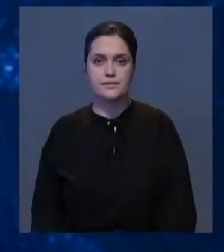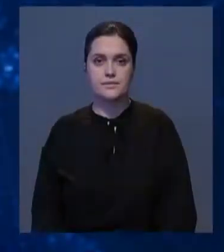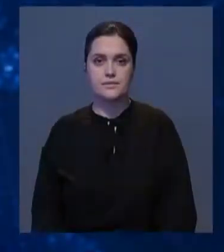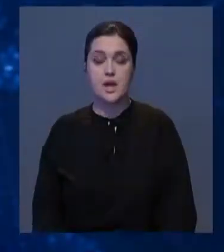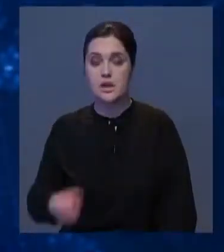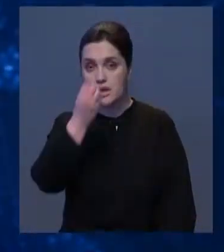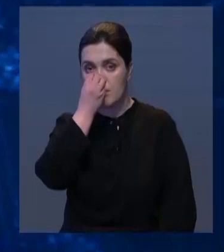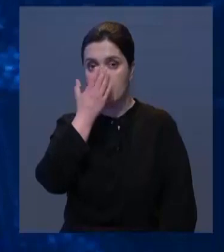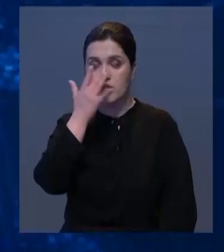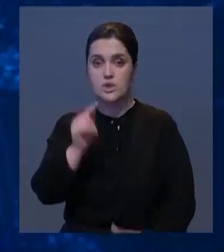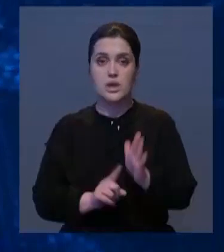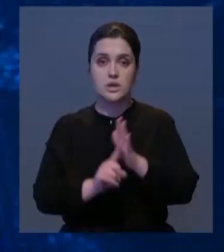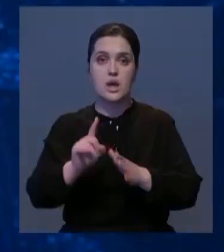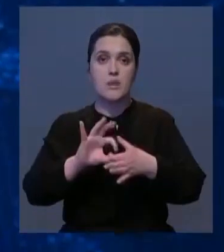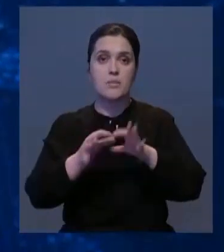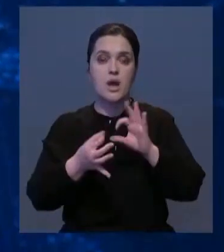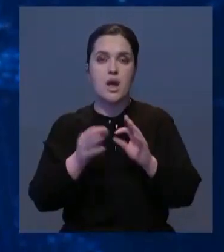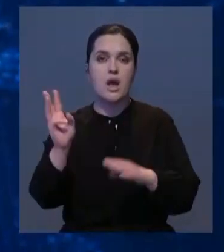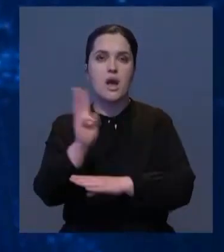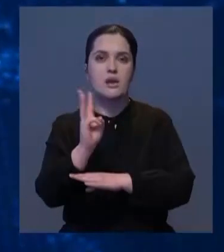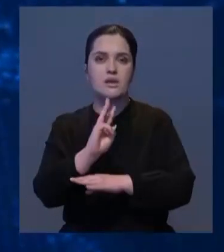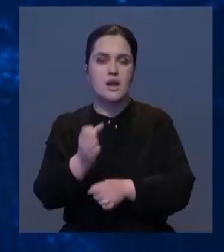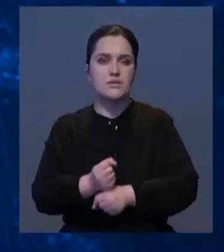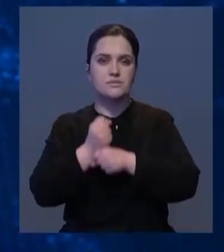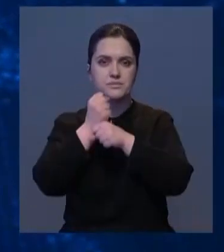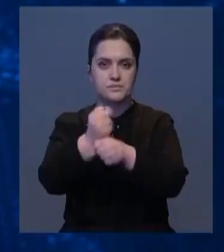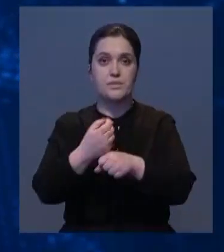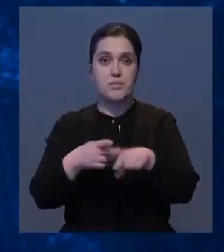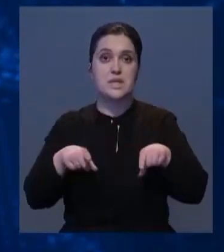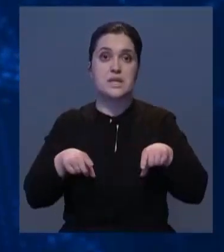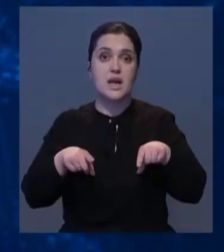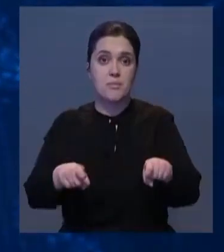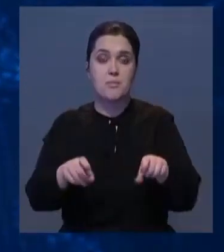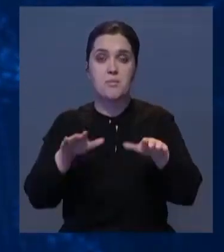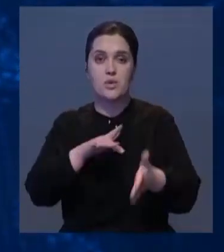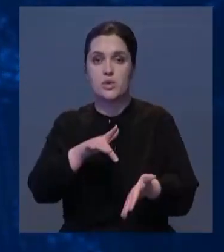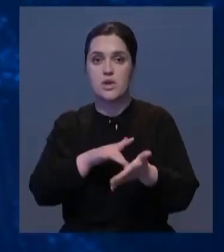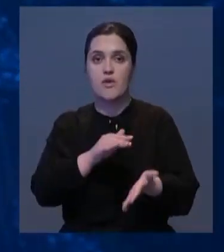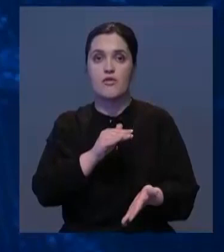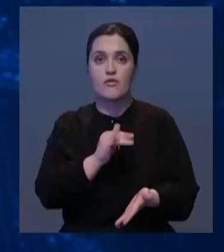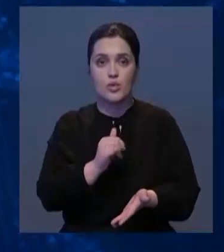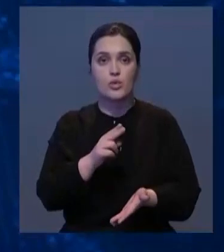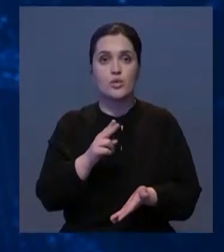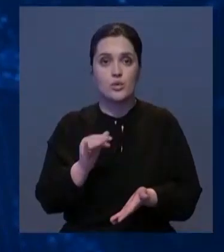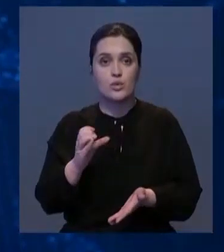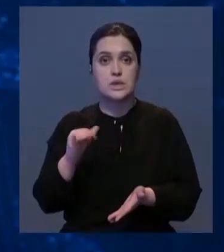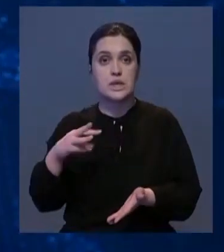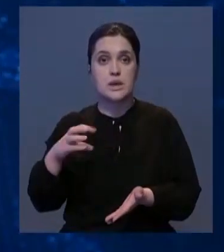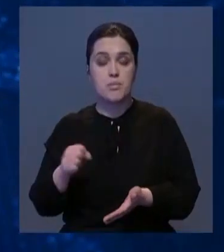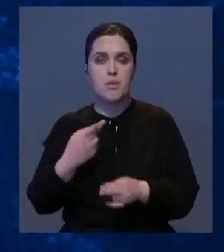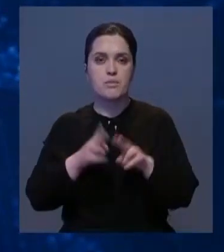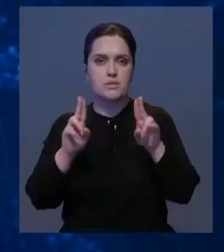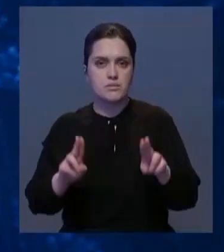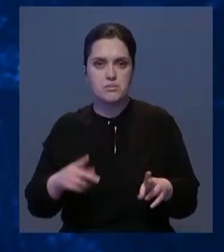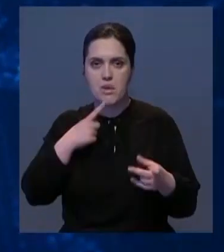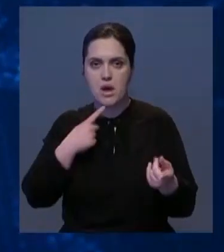В Японии стартовала эстафета Олимпийского огня. Забег с факелом начался в префектуре Фукусима. В связи с санитарными мерами